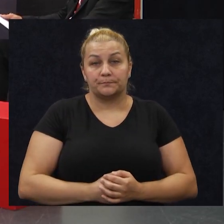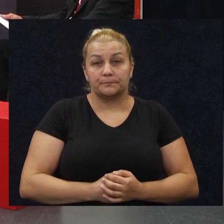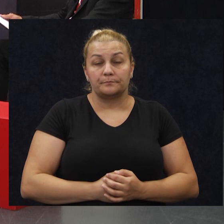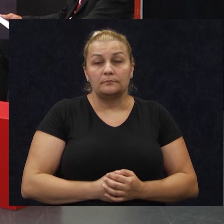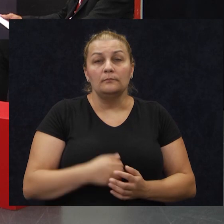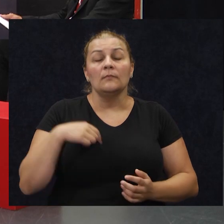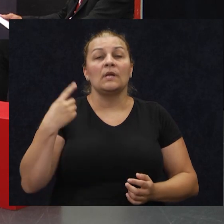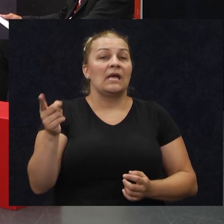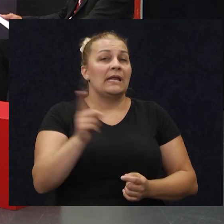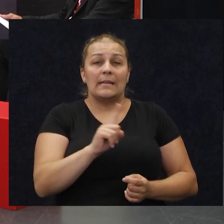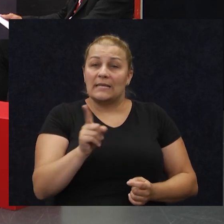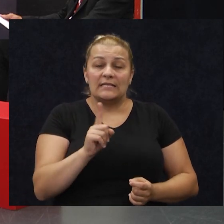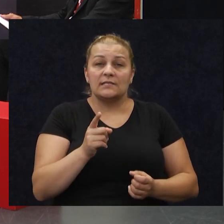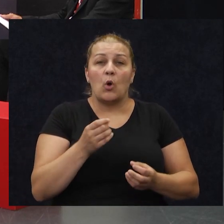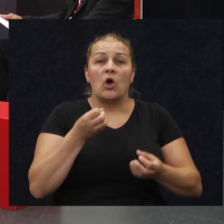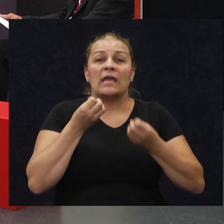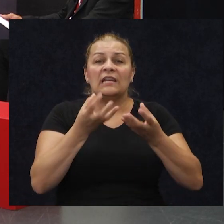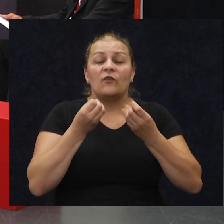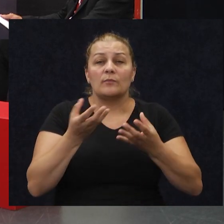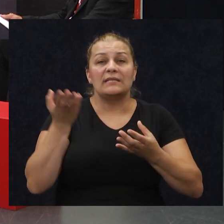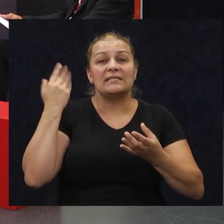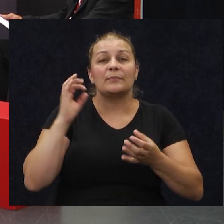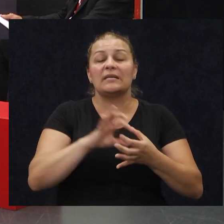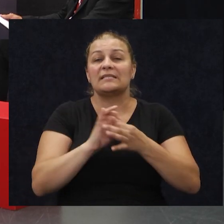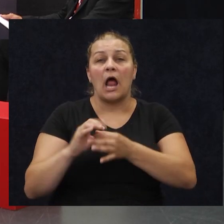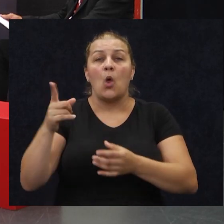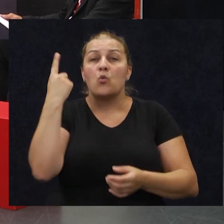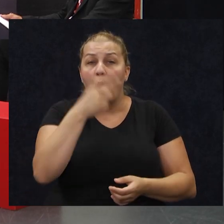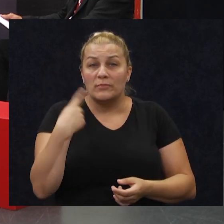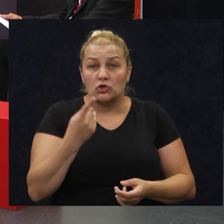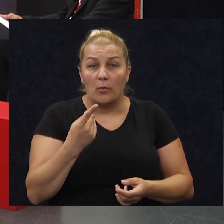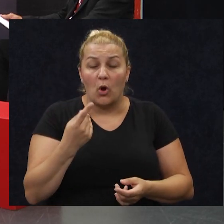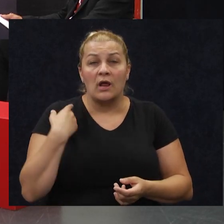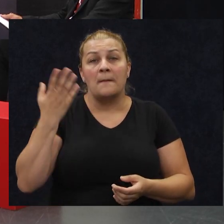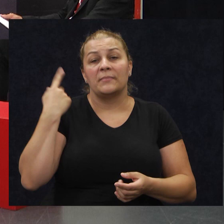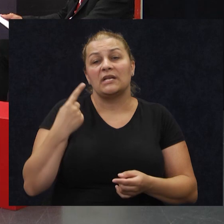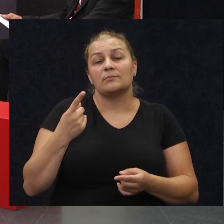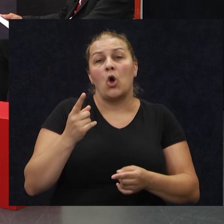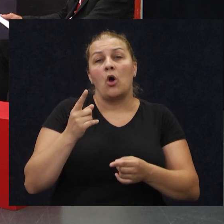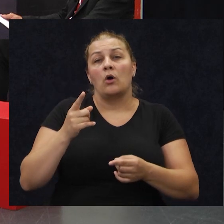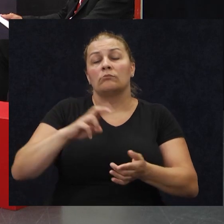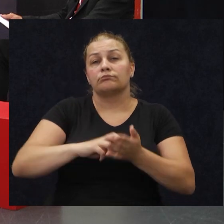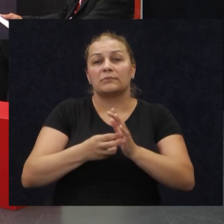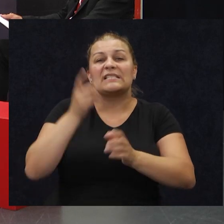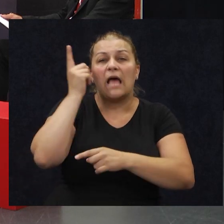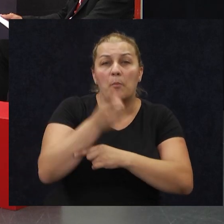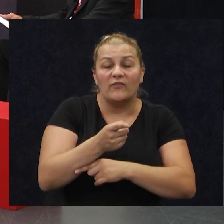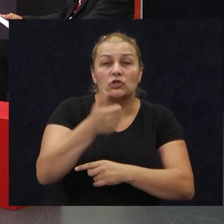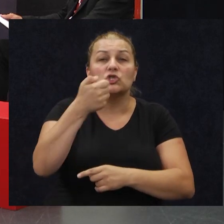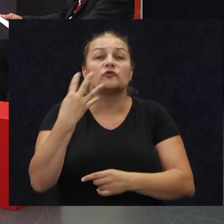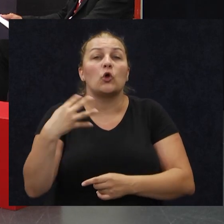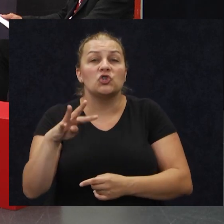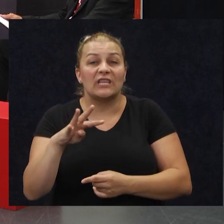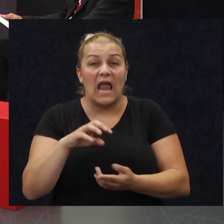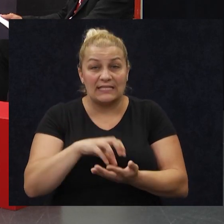Nismo čak ni formacijski bili cijelo vrijeme u Omiškoj bojni. Jedno vrijeme smo bili direktno pod zapadom jedništvom 114. brigade.